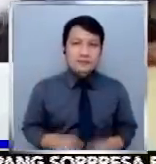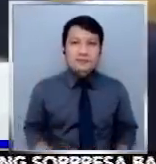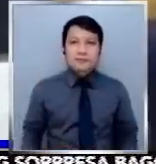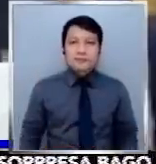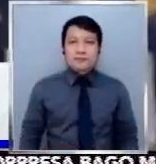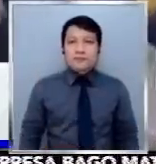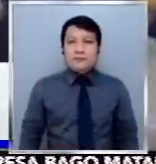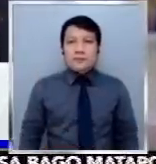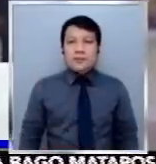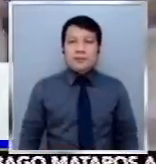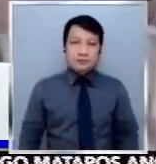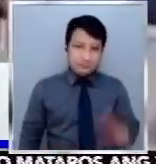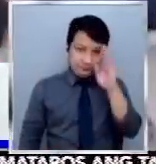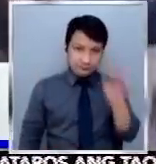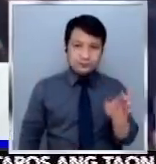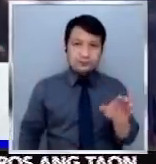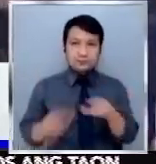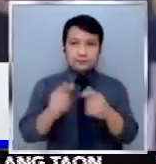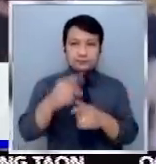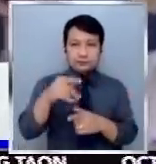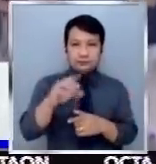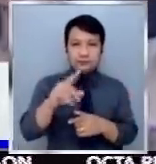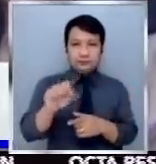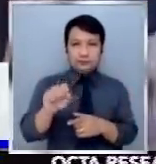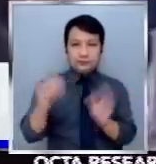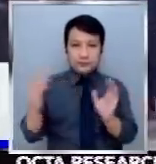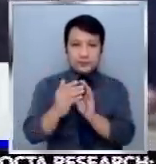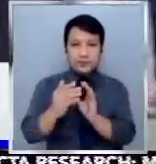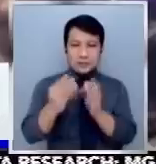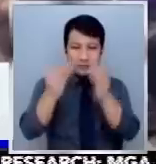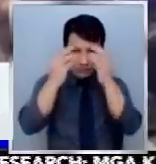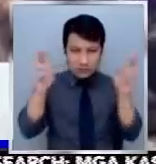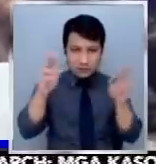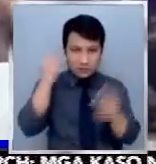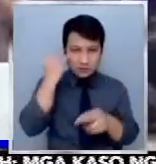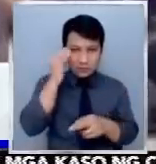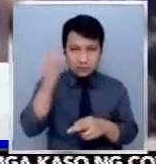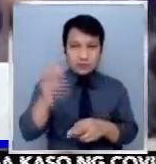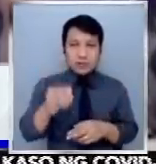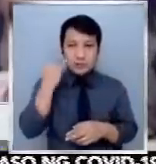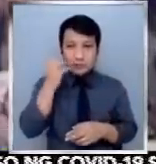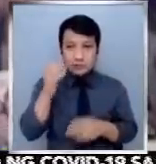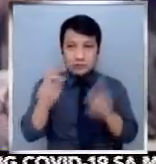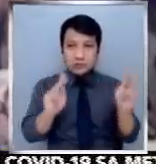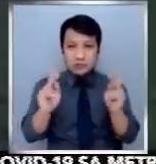lumiretso si Pacquiao sa bayan ng Pola kung saan sinalubong siya ni Mayor Jennifer Cruz at ng mga residente.